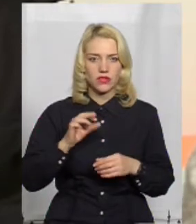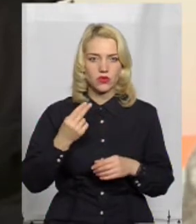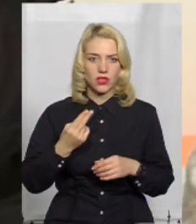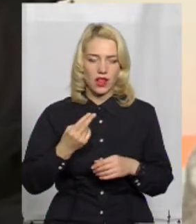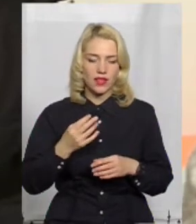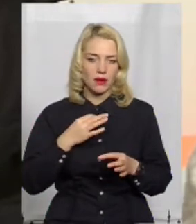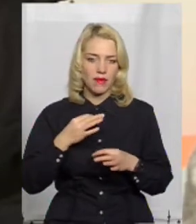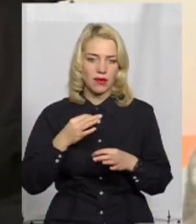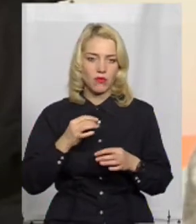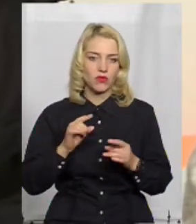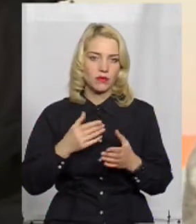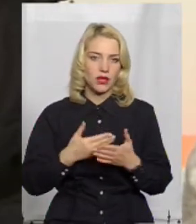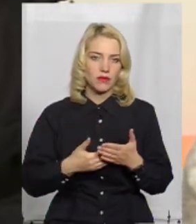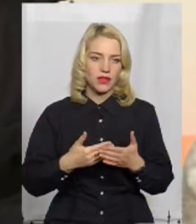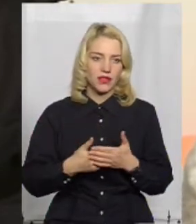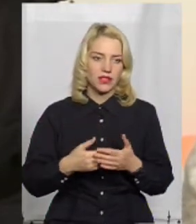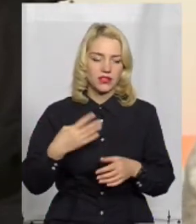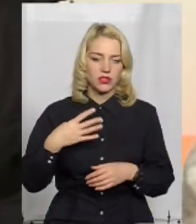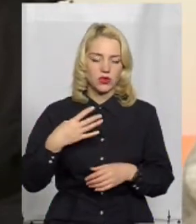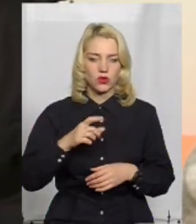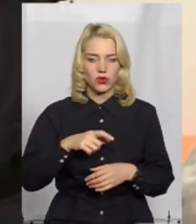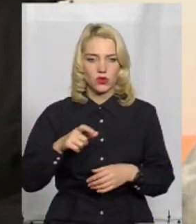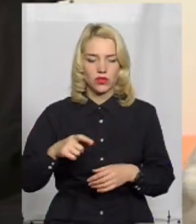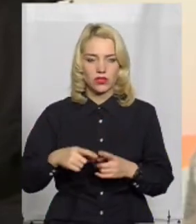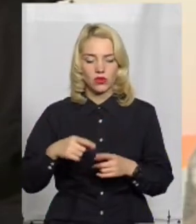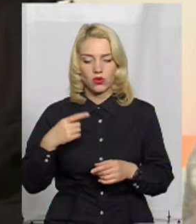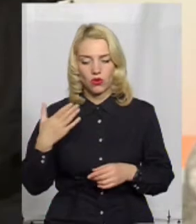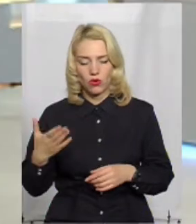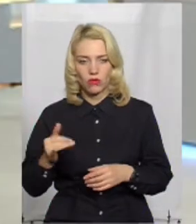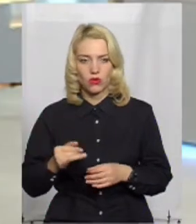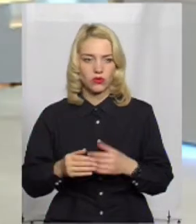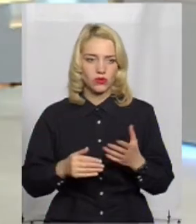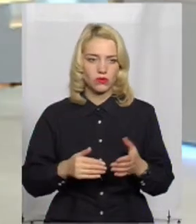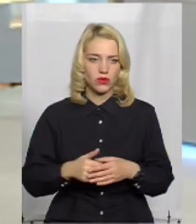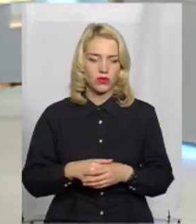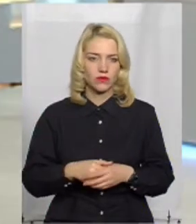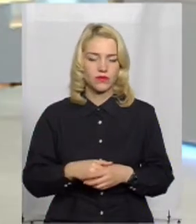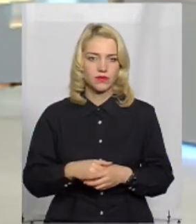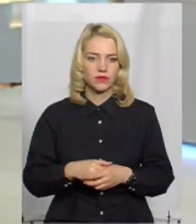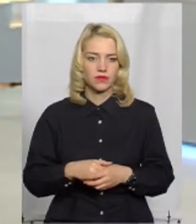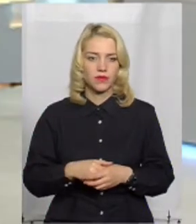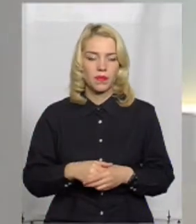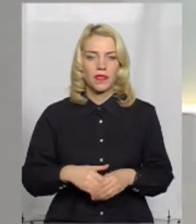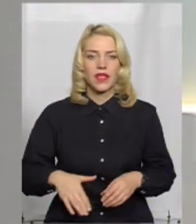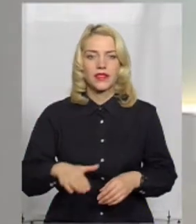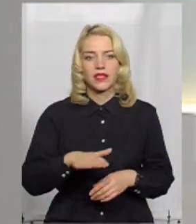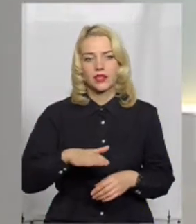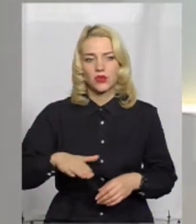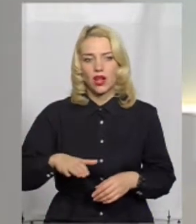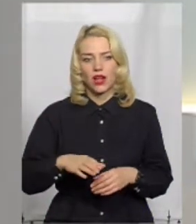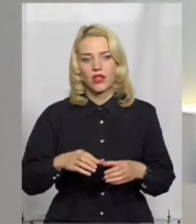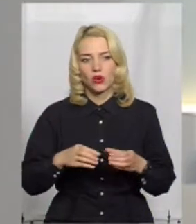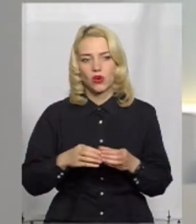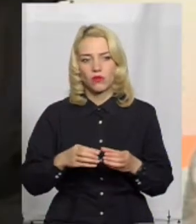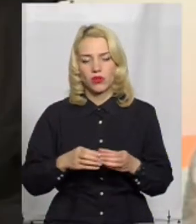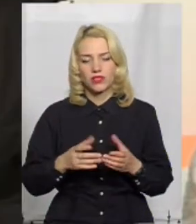перемовників, приблизно 40 людей з одного випуску та з другого випуску. А територіальних громад, скільки